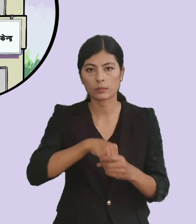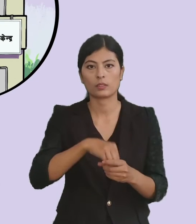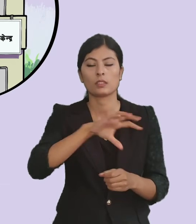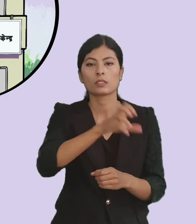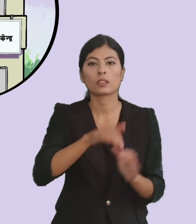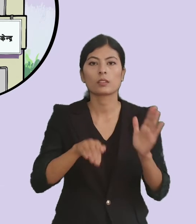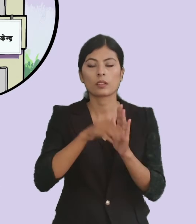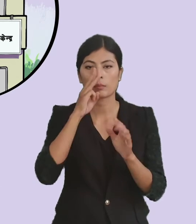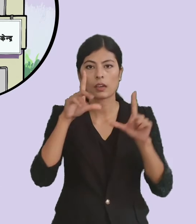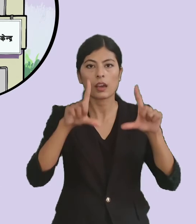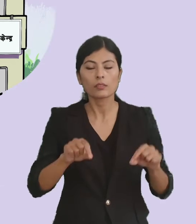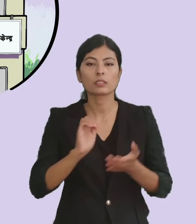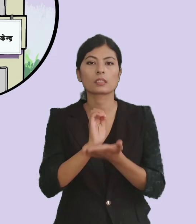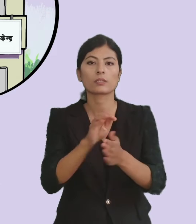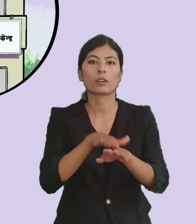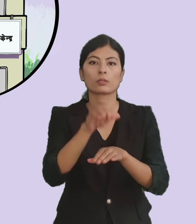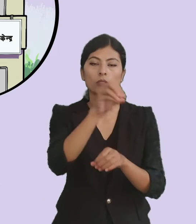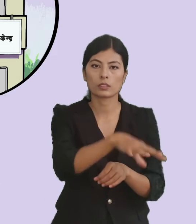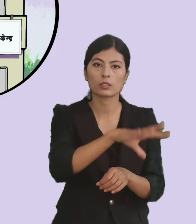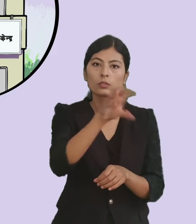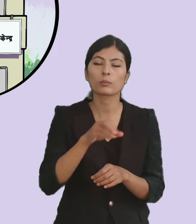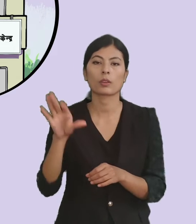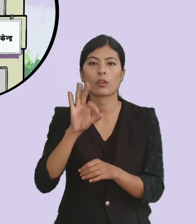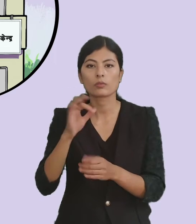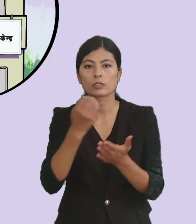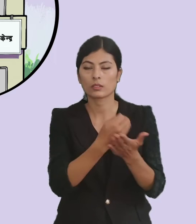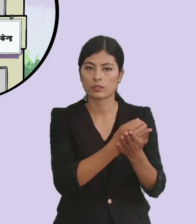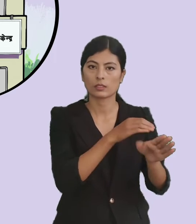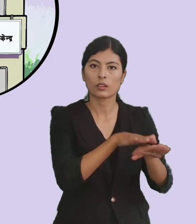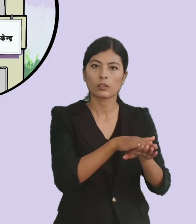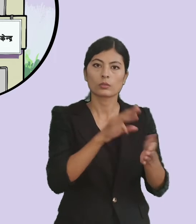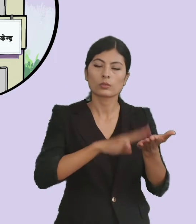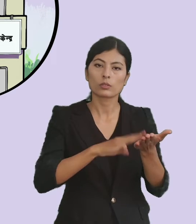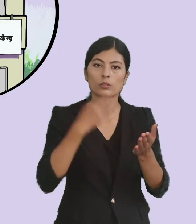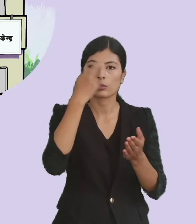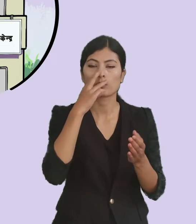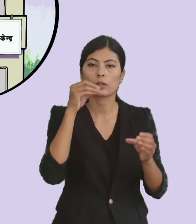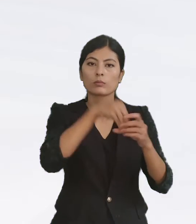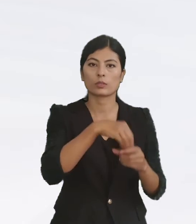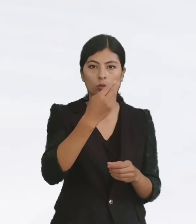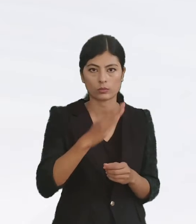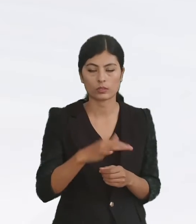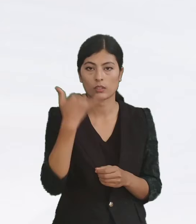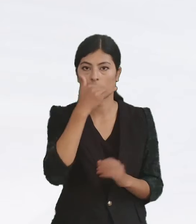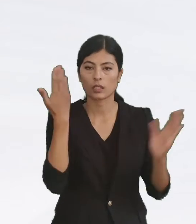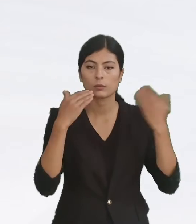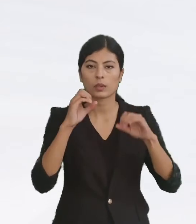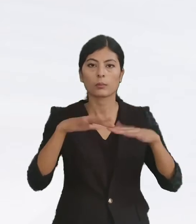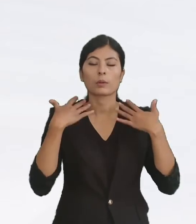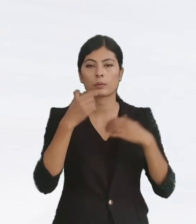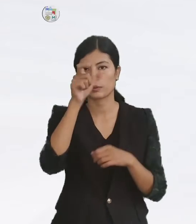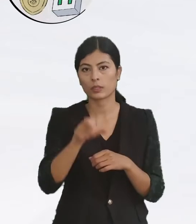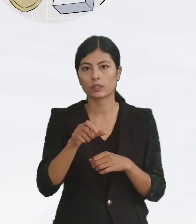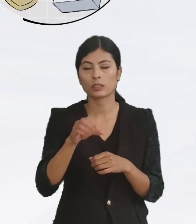तोमें आवेशक सेबा सब उपलब्द करावय बला सब है निकाय तथा संस्था सब सदस्यक रूप में रः या लेंगिक हिंसा प्रभावित ब्यक्ती